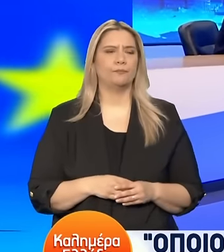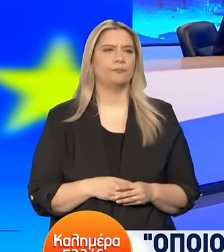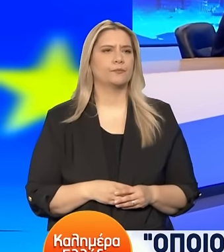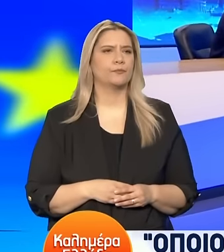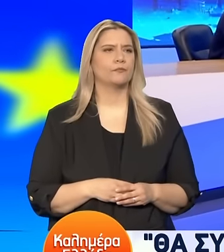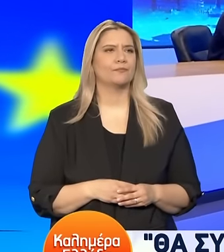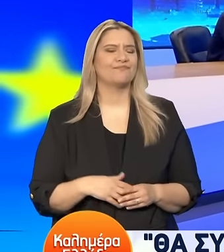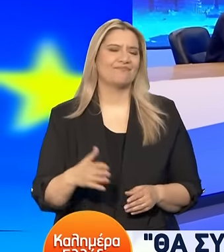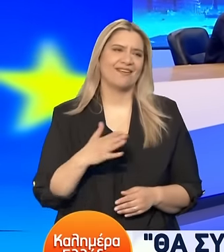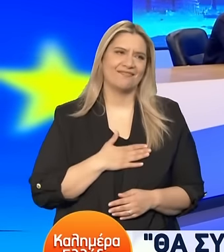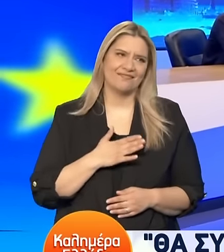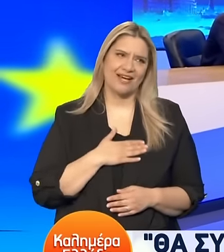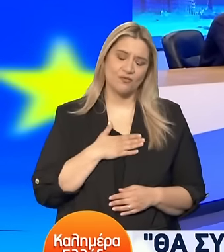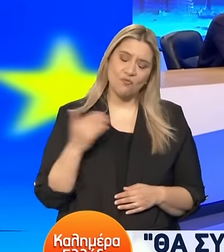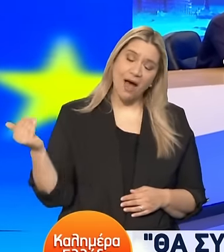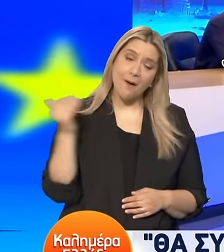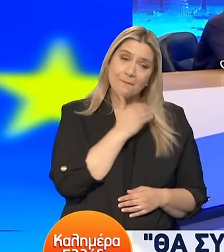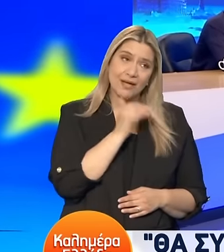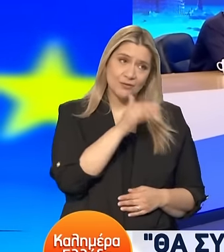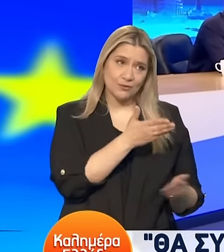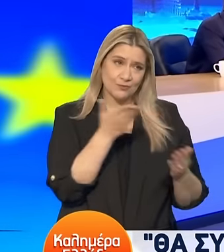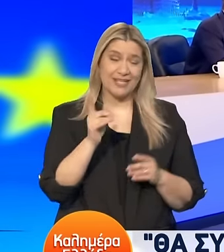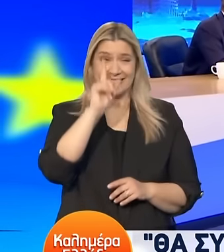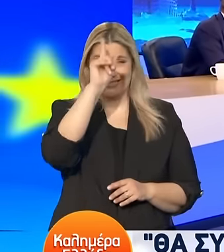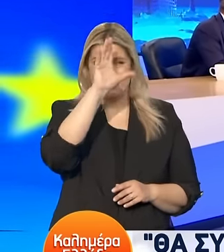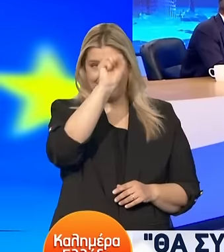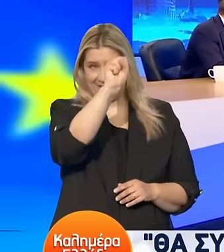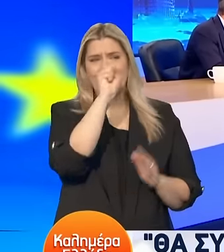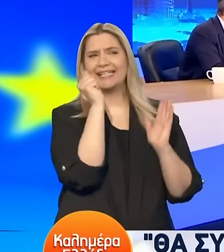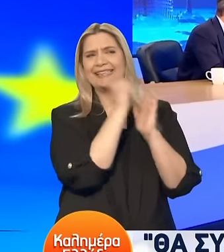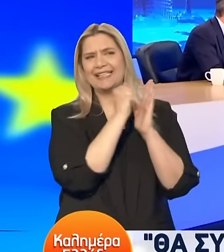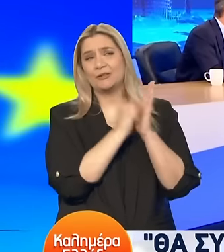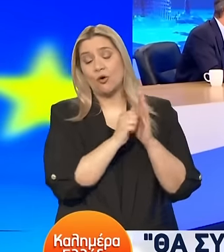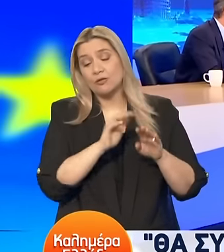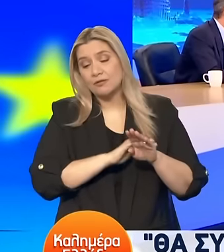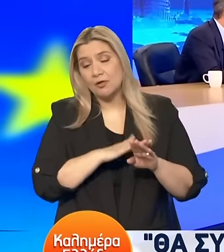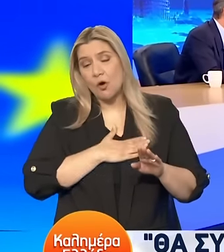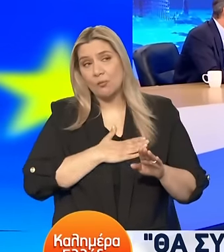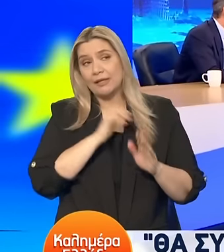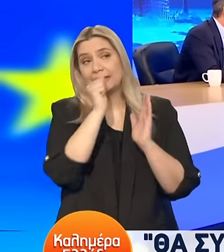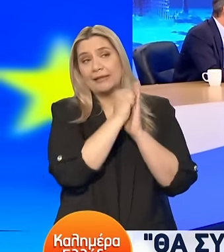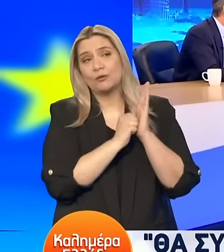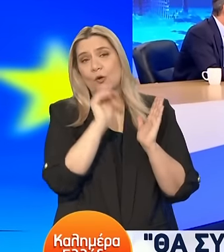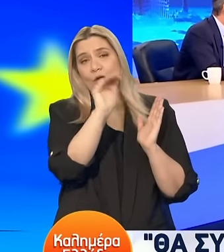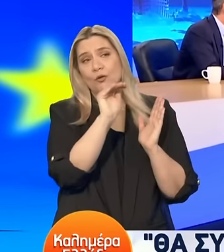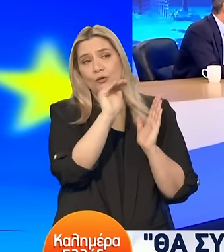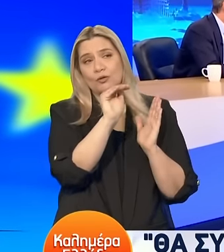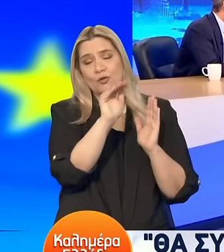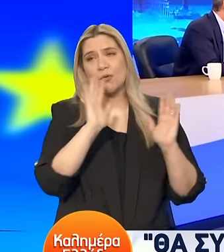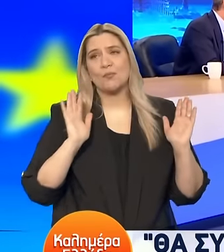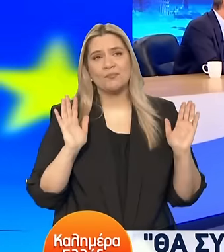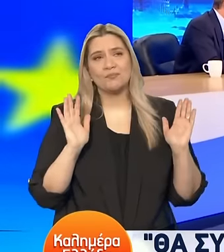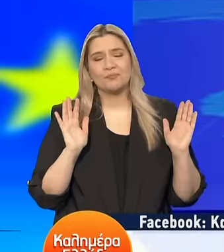Σας ευχαριστούμε που ανταποκριθήκατε Να κάνω μία ερώτηση μόνο για το τικτοκ Δεν γίνει τώρα πρέπει να ρωτήσω Έχετε